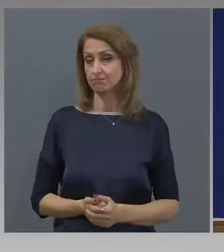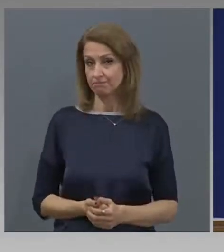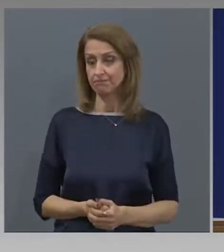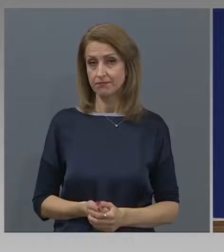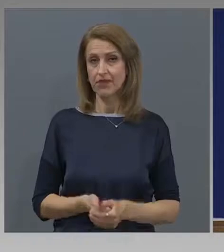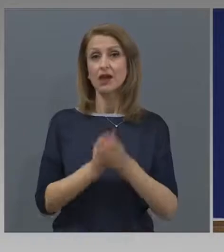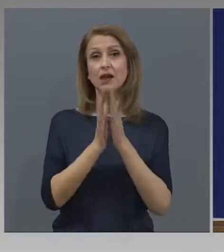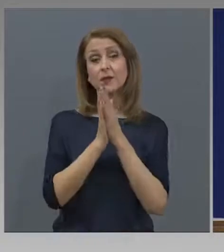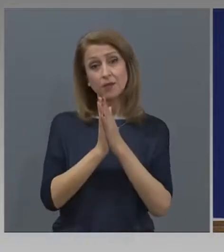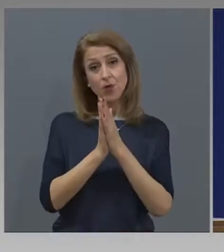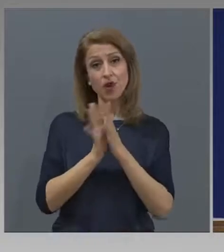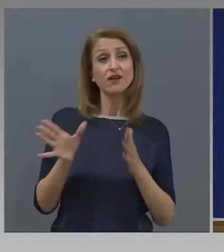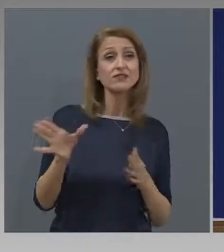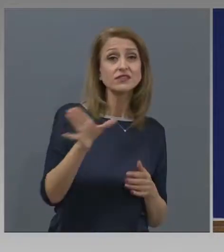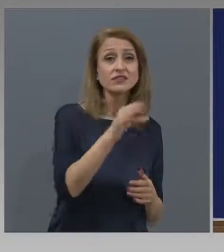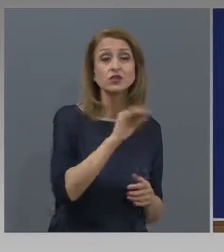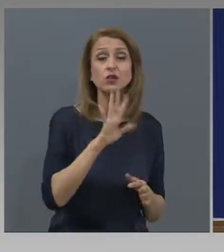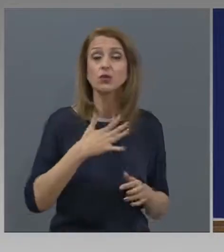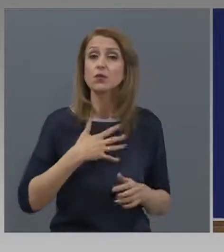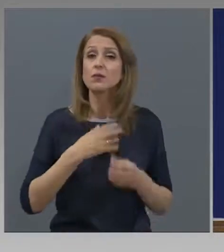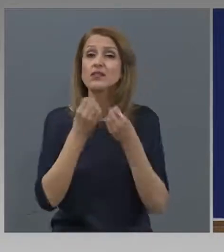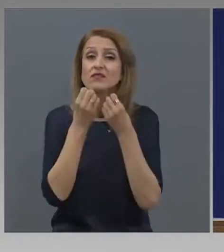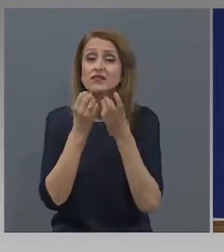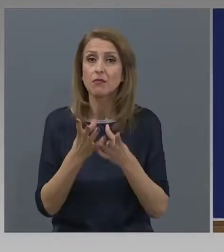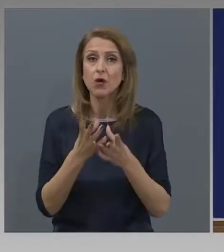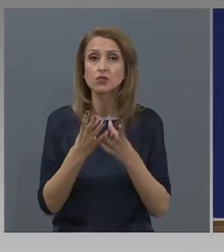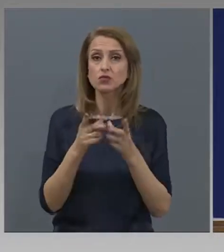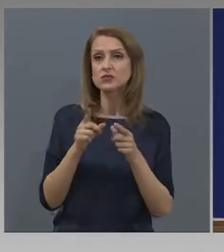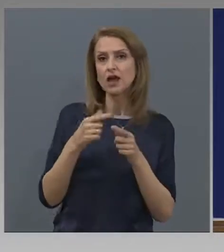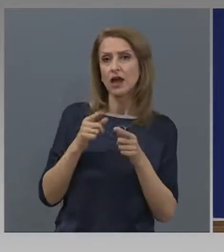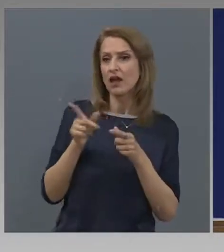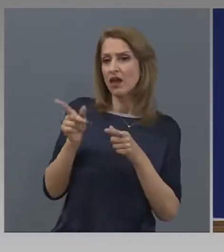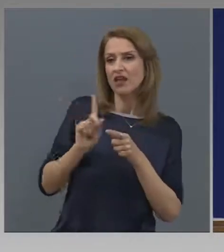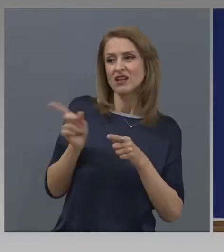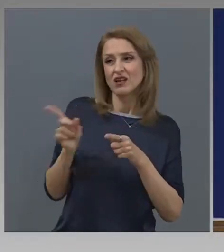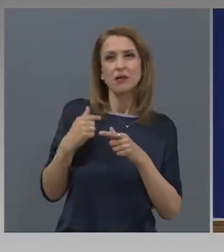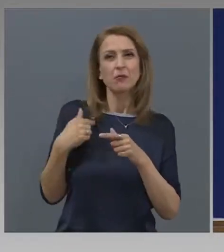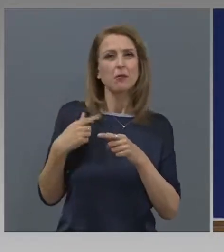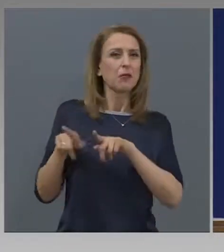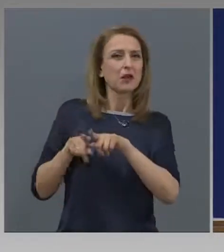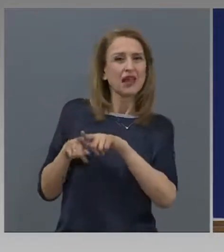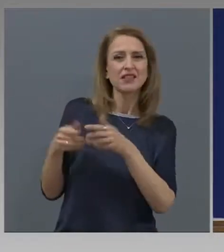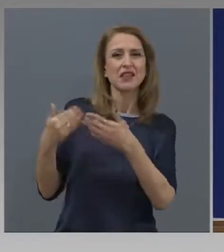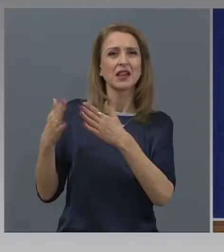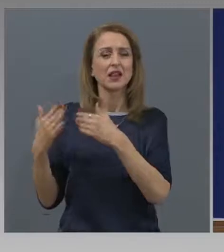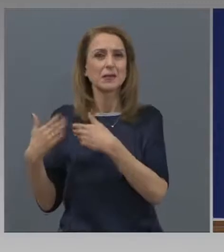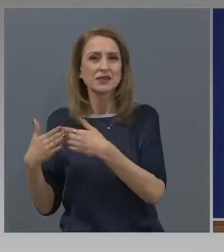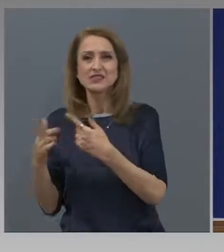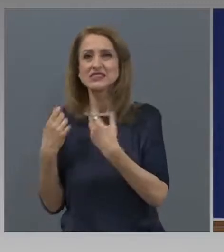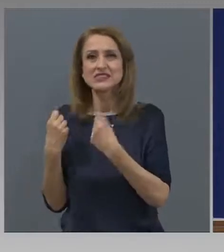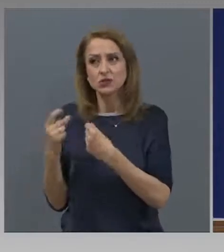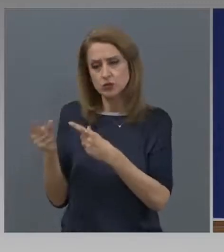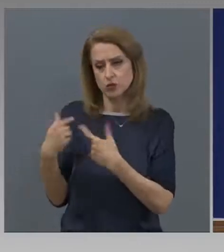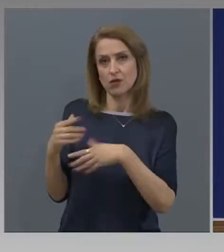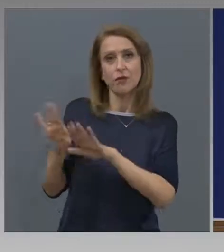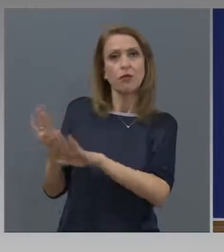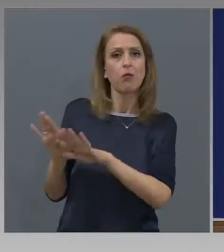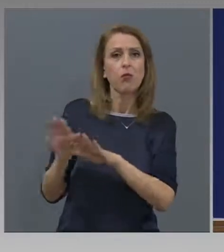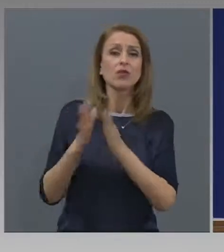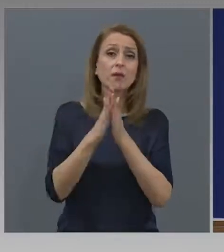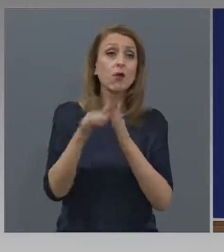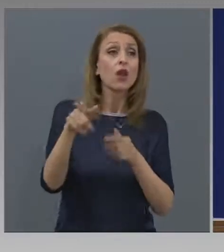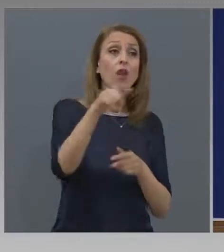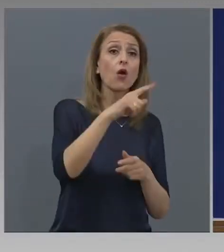Призовавам всеки, който има възможност да помогне на човек, който в момента има ниска дигитална грамотност, защото това